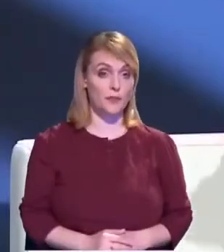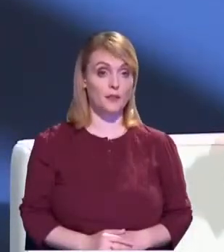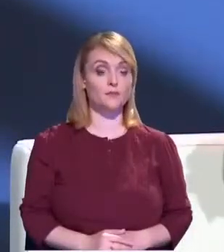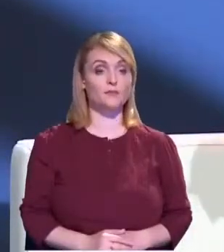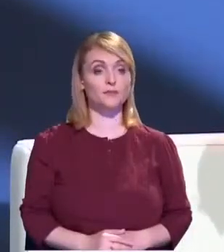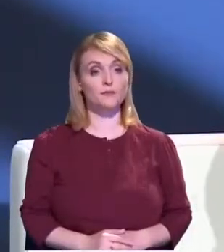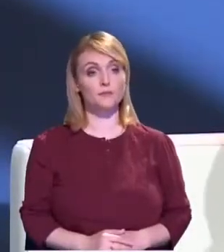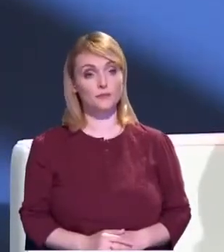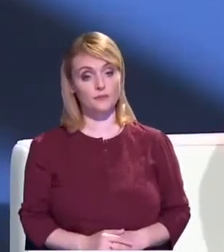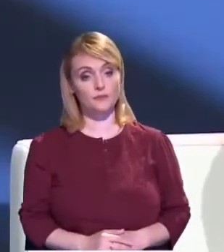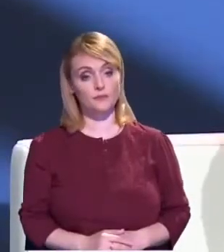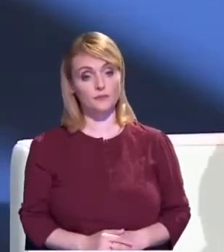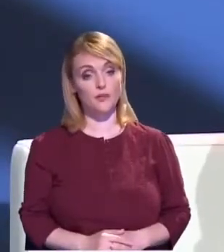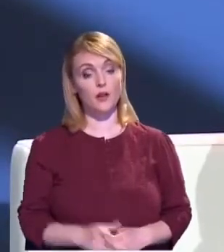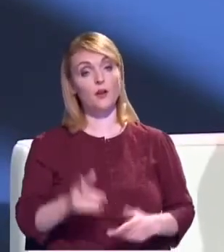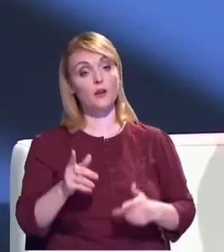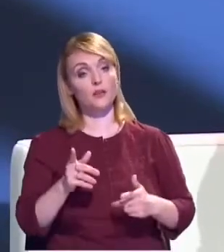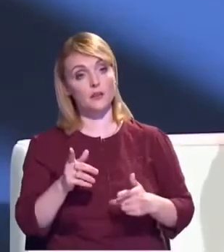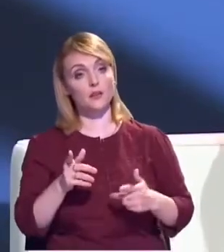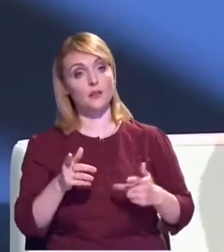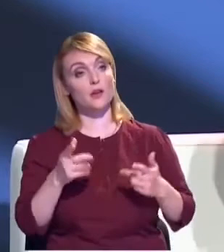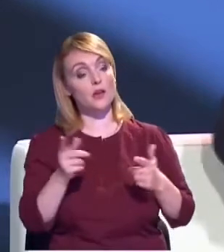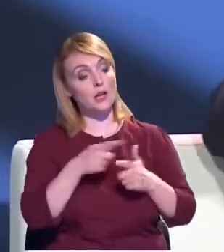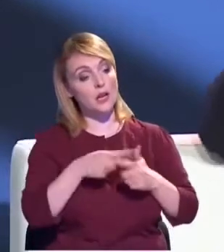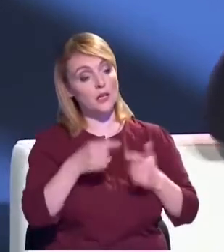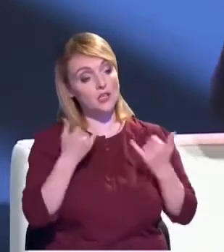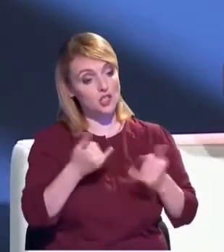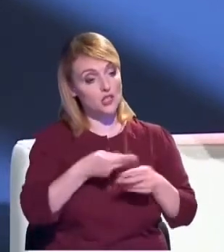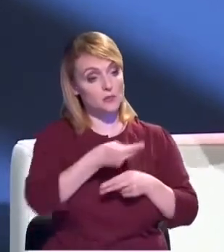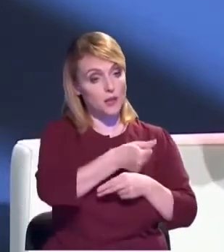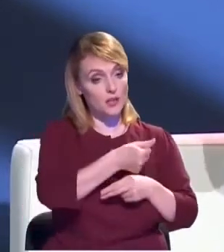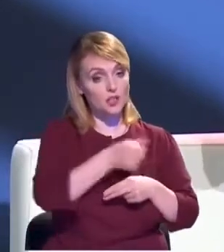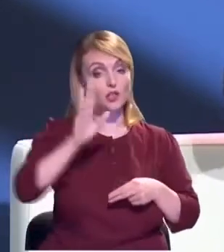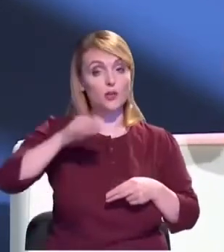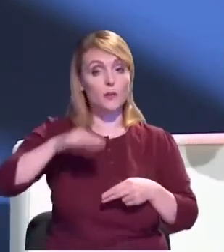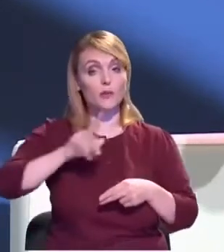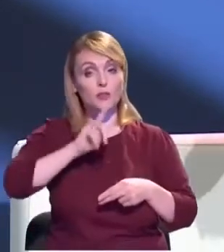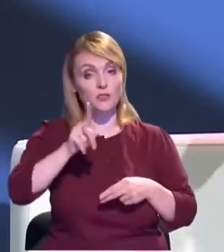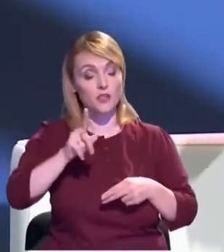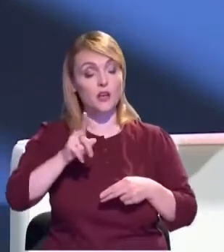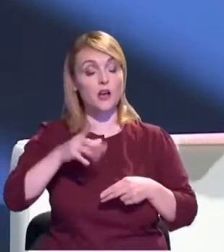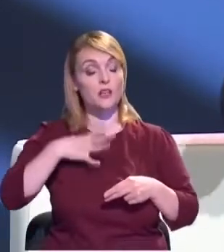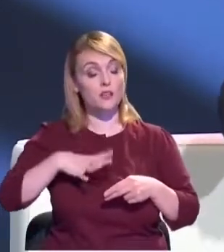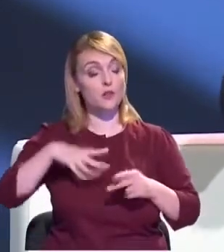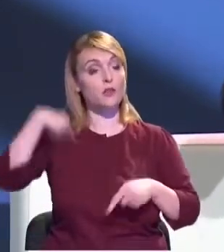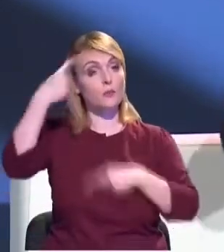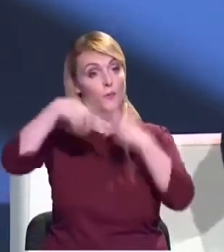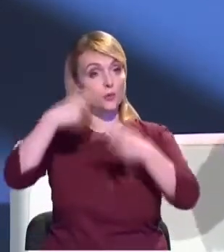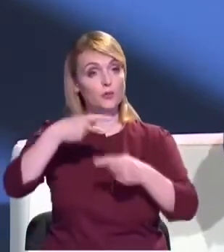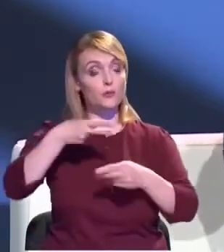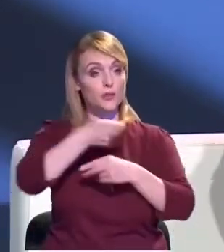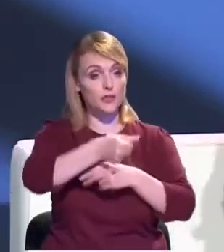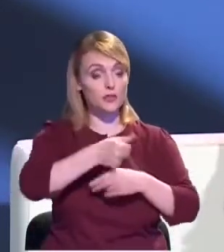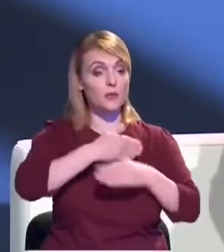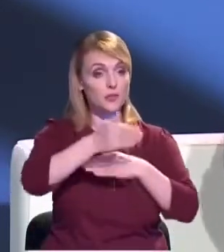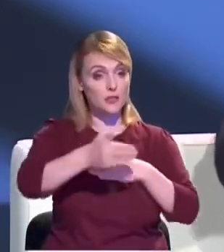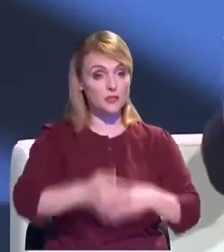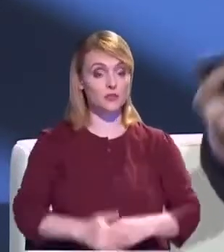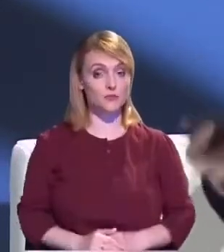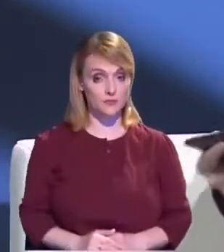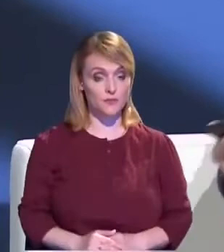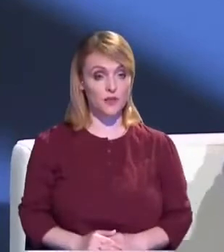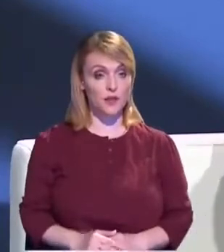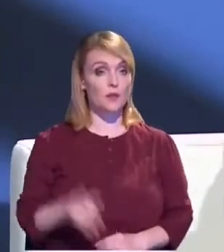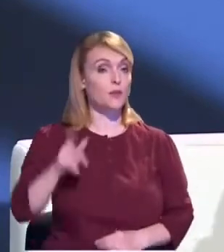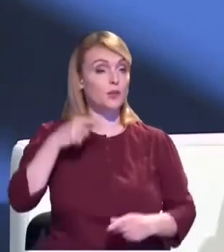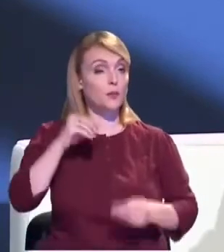important. Ori, plătesc acum cât e nevoie ca ulterior, să nu fie nevoie să plătească mai mult, pentru că problemele vin în lanț ulterior, caz în care